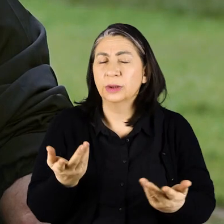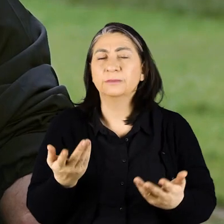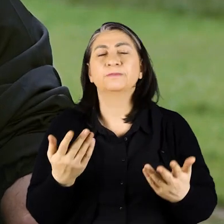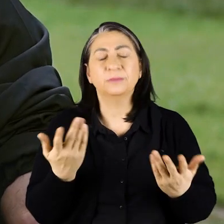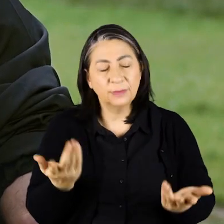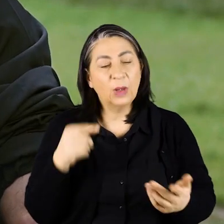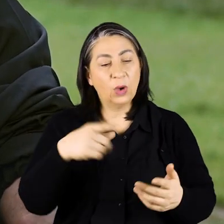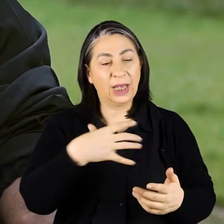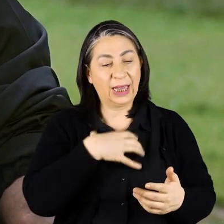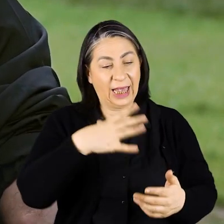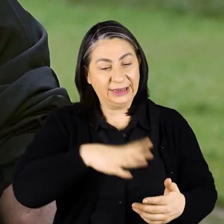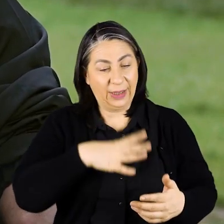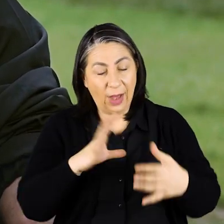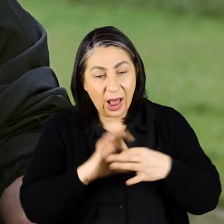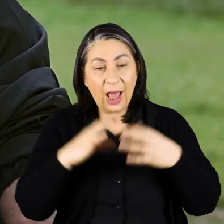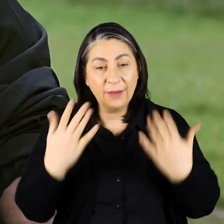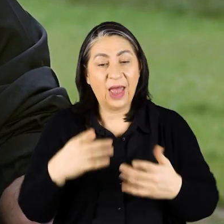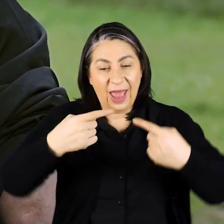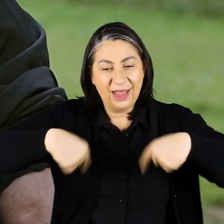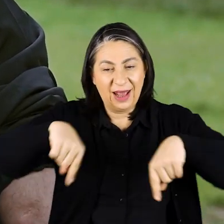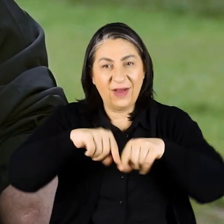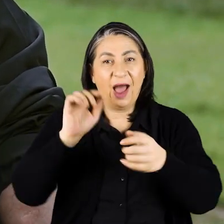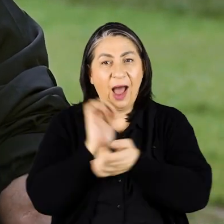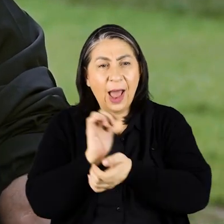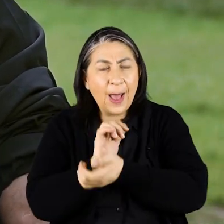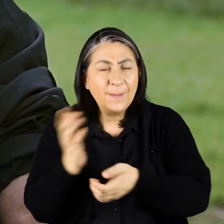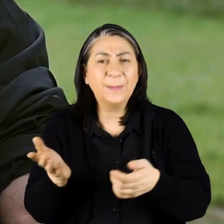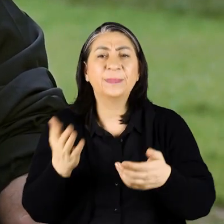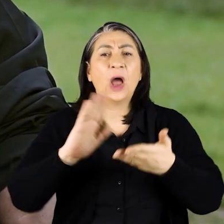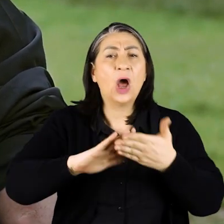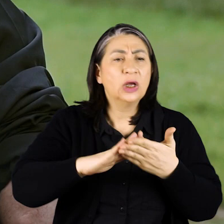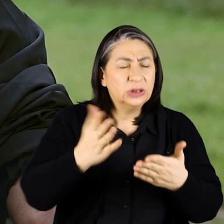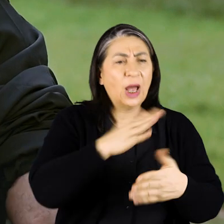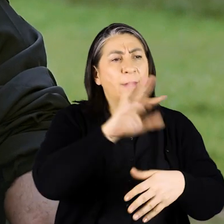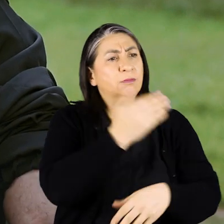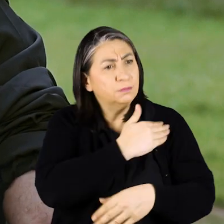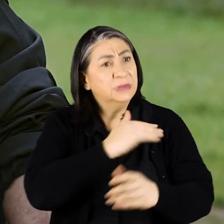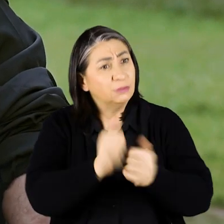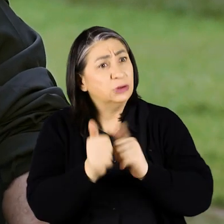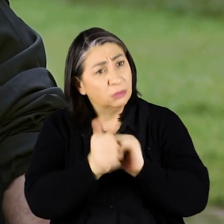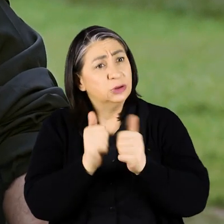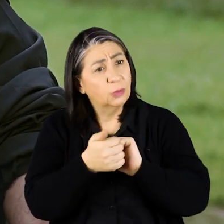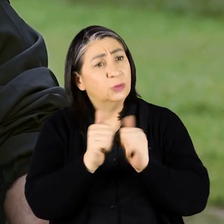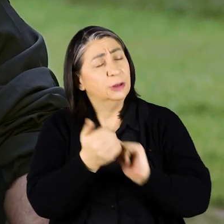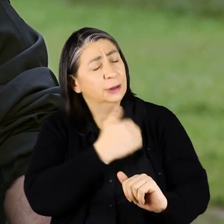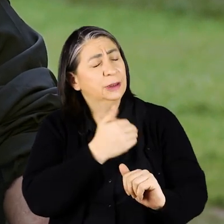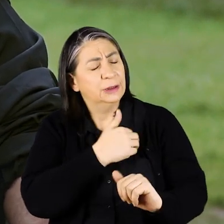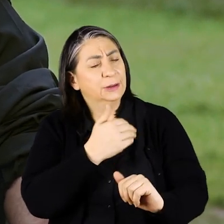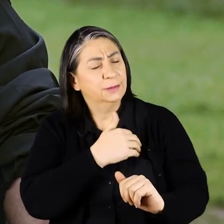Ya tabii bu hem kendi istemenle alakalı Hem de etrafındakilerin ailen İşte arkadaşın herkesin istemesiyle alakalı Ya ben işte